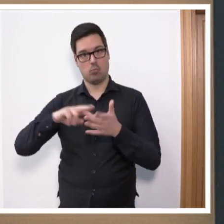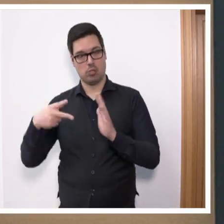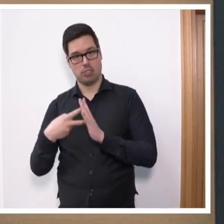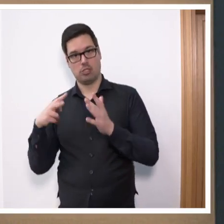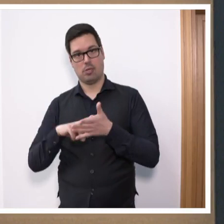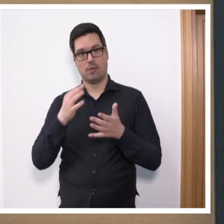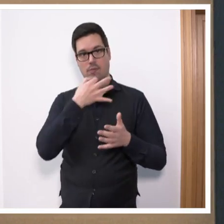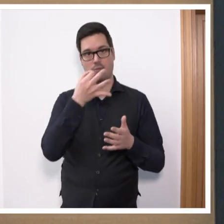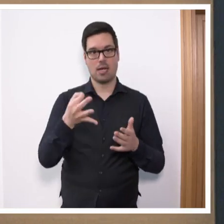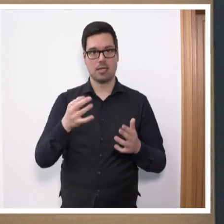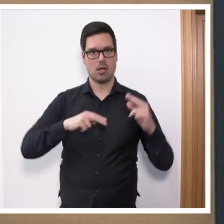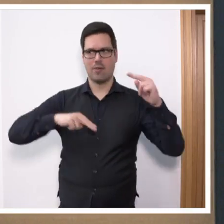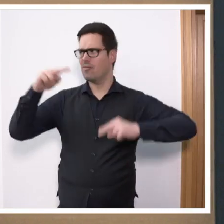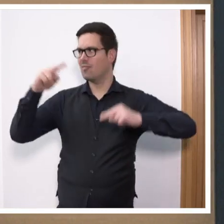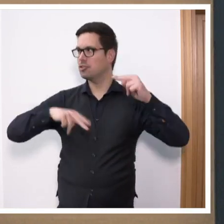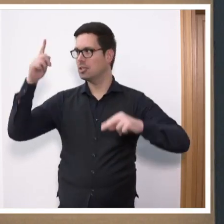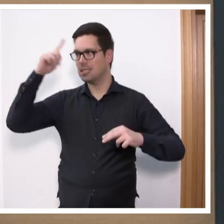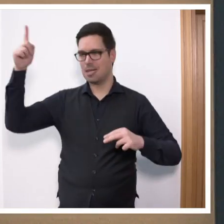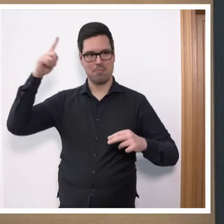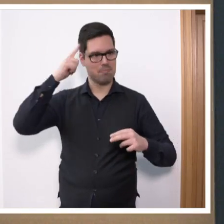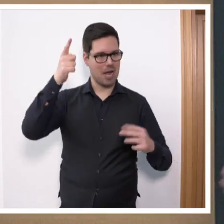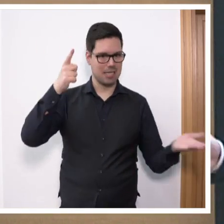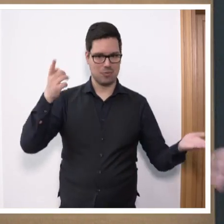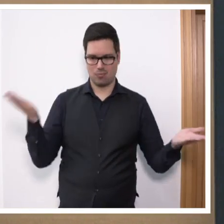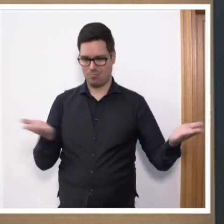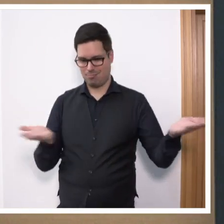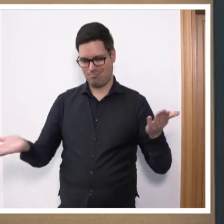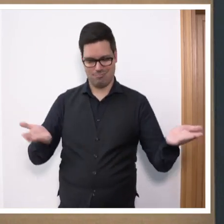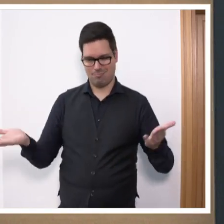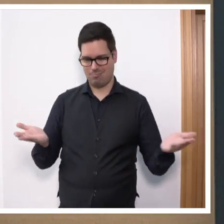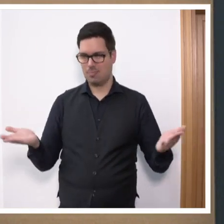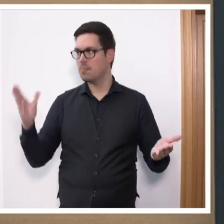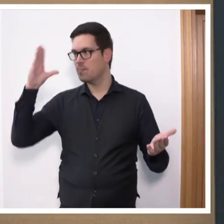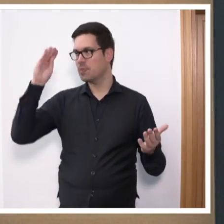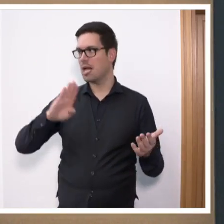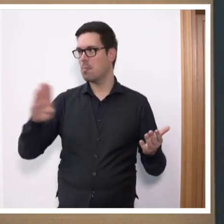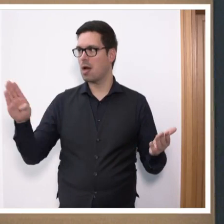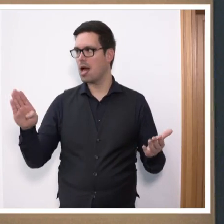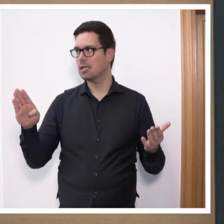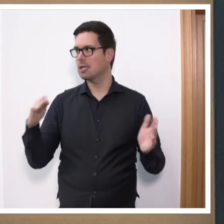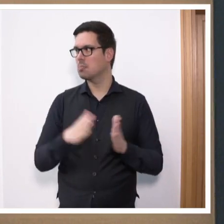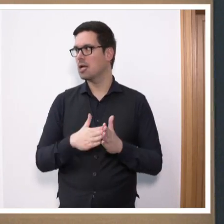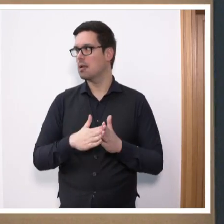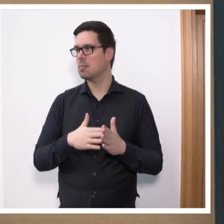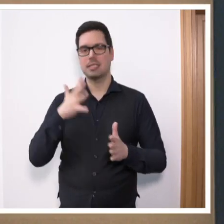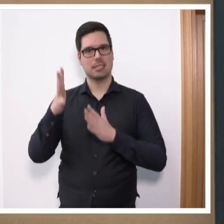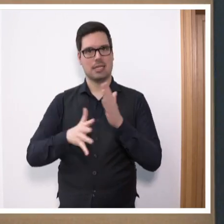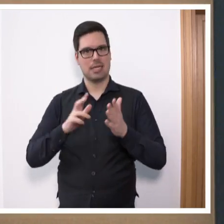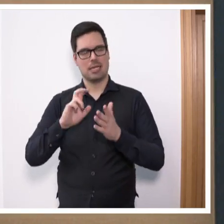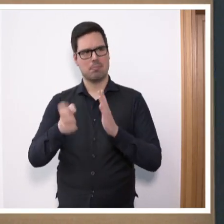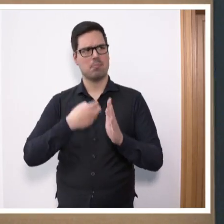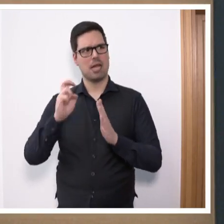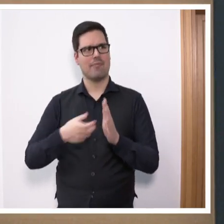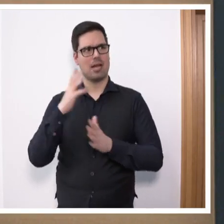Frage unterschiedliche Auffassungen vertreten, ist für mich nicht verständlich. Herr Barke, Sie haben hier im Parlament an diesem Pult mehrfach davon